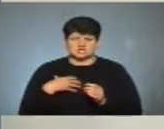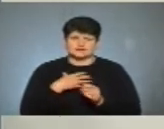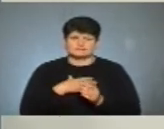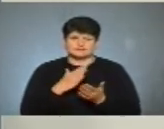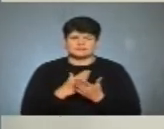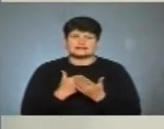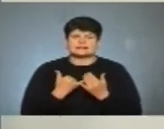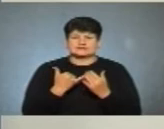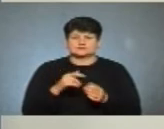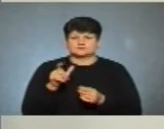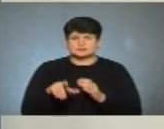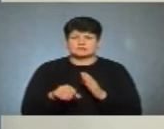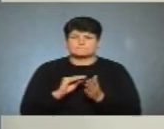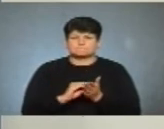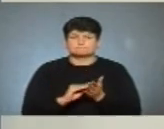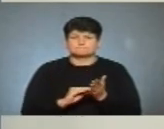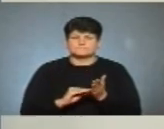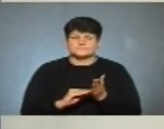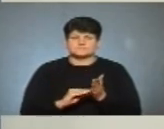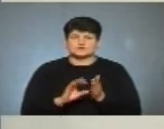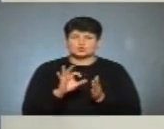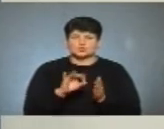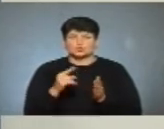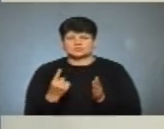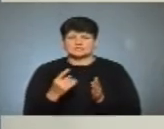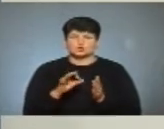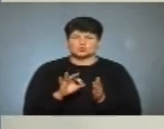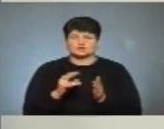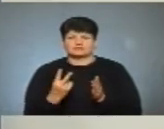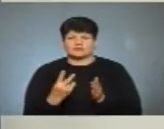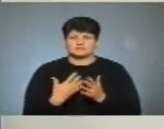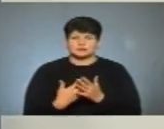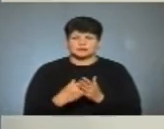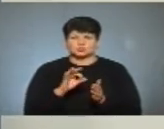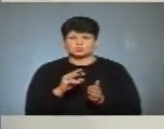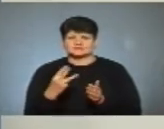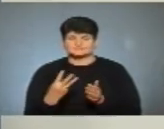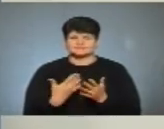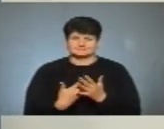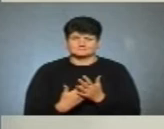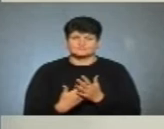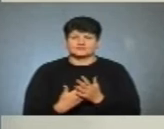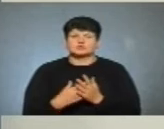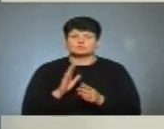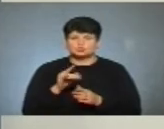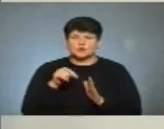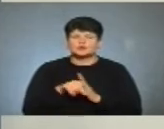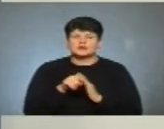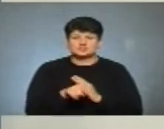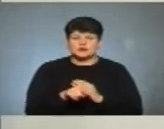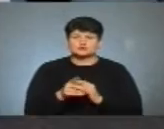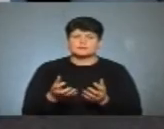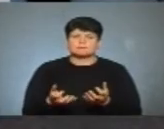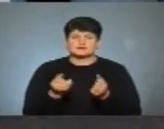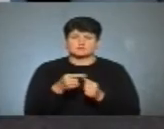виборця вписувати 0-1 або 0-2, чи, відповідно, іншу позначку, яка буде означати, що, відповідно,